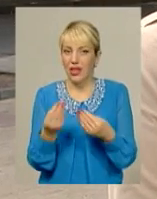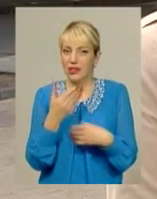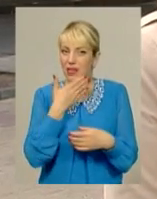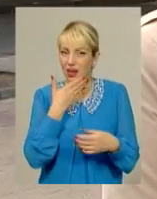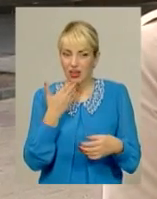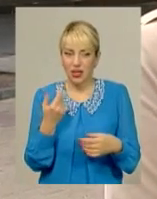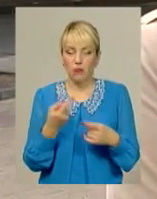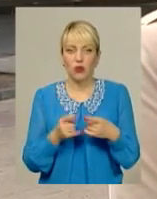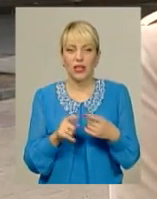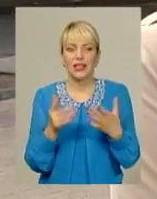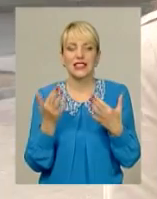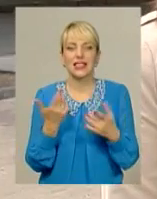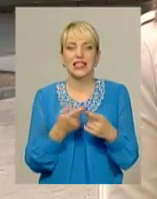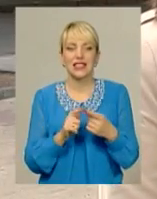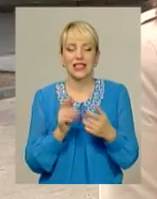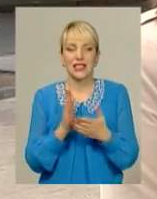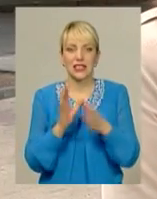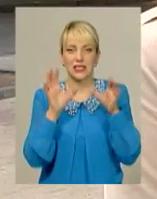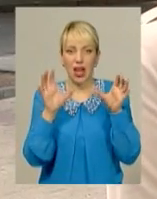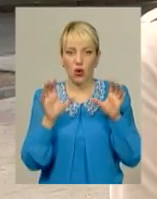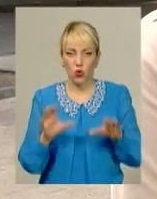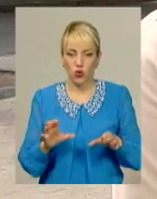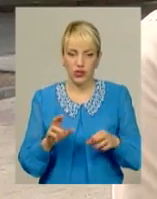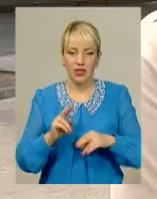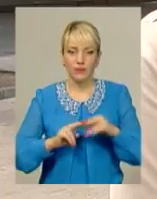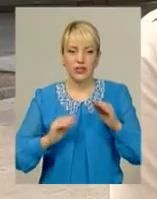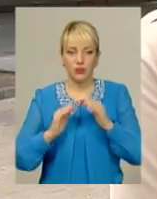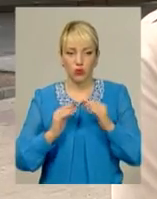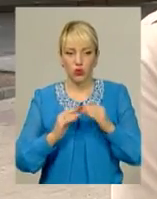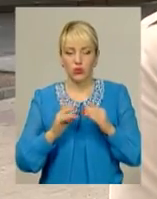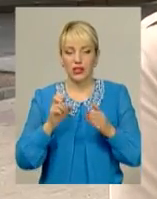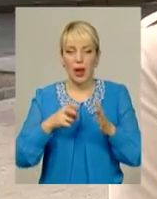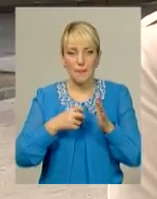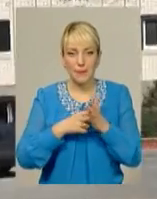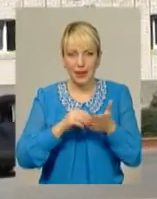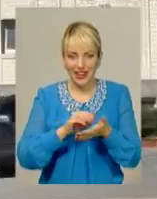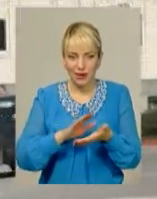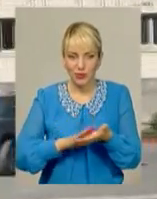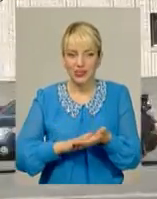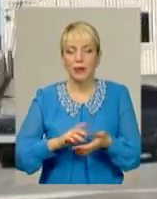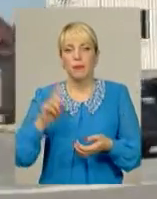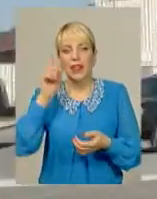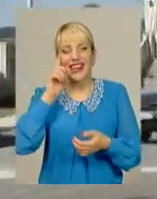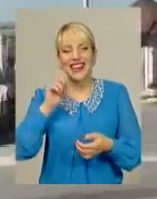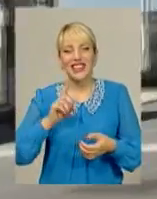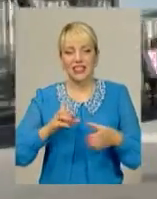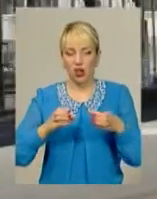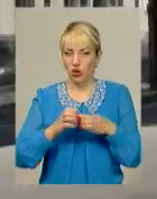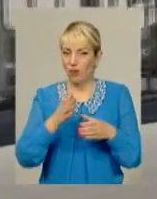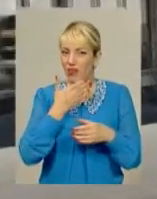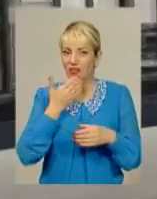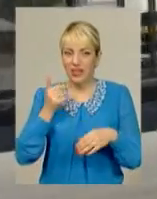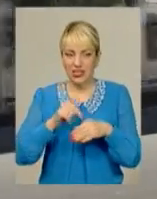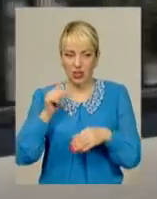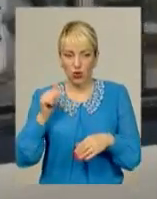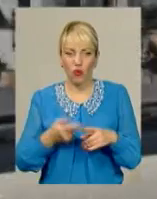наскільки це є законна споруда. На припис релігійна громада не зреагувала. Сам собі господар за таким принципом